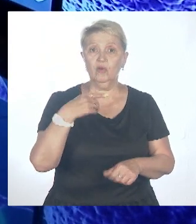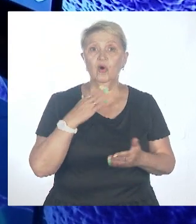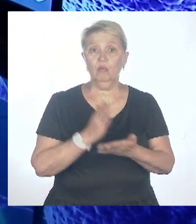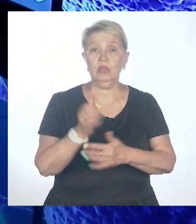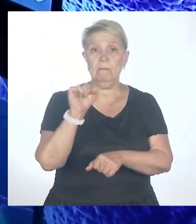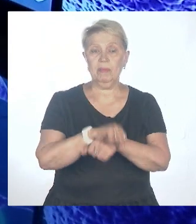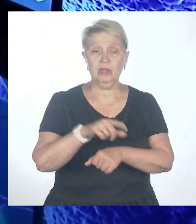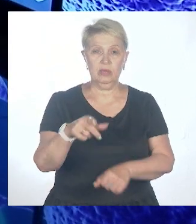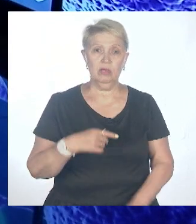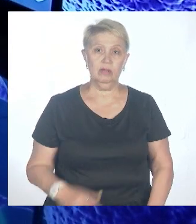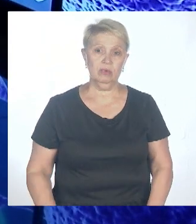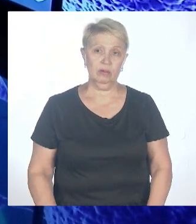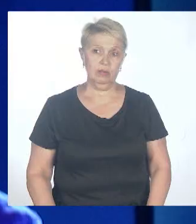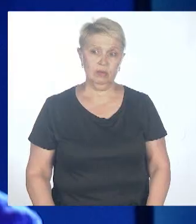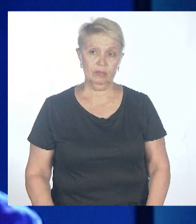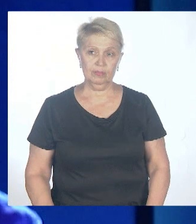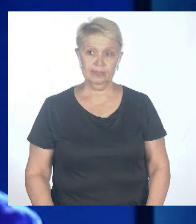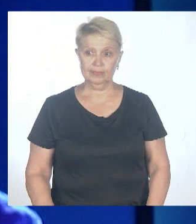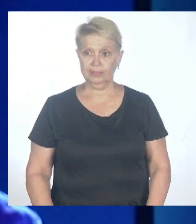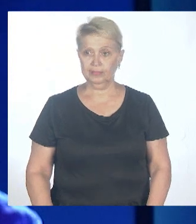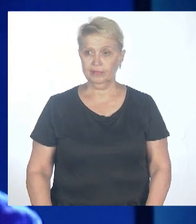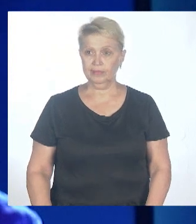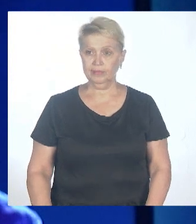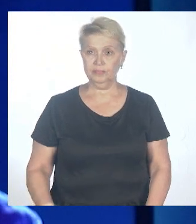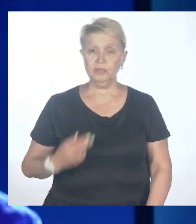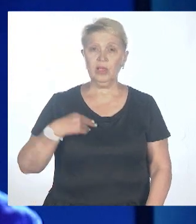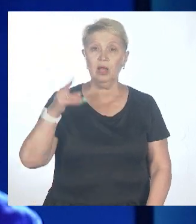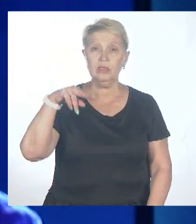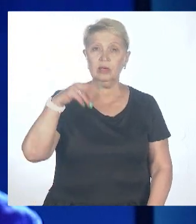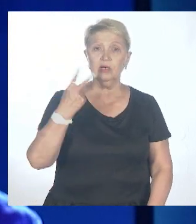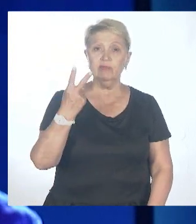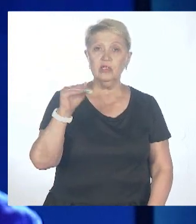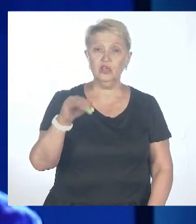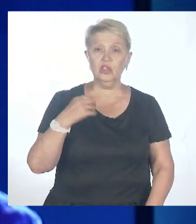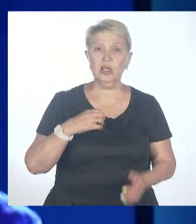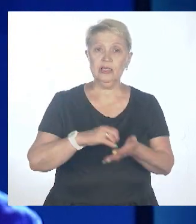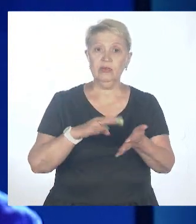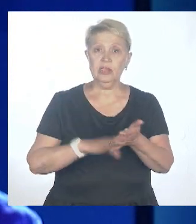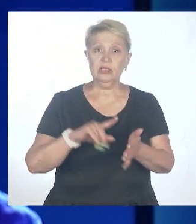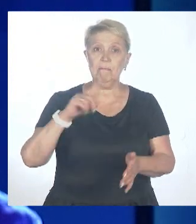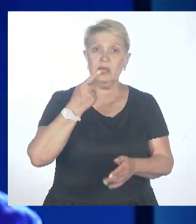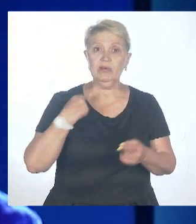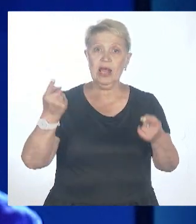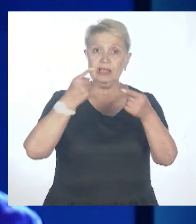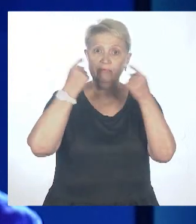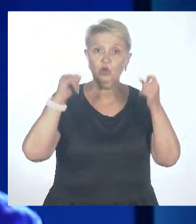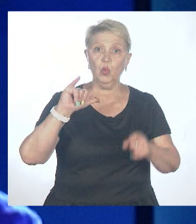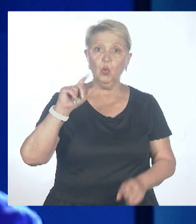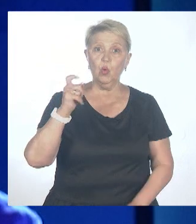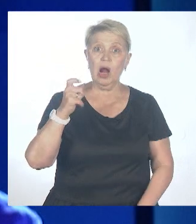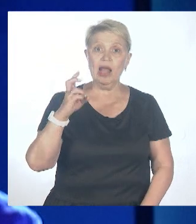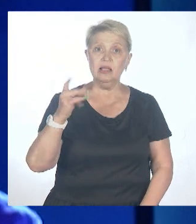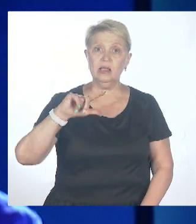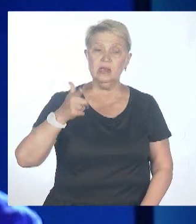и будет у нас тут ураганить. Декабрь 2019, если я не ошибаюсь, первые сообщения из Уханя. 19,